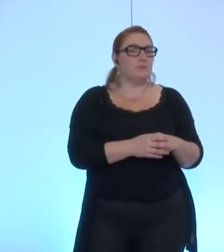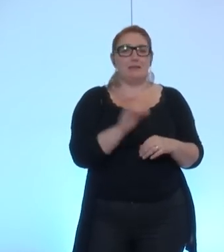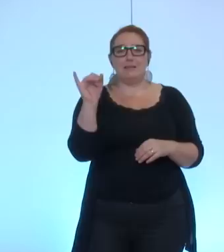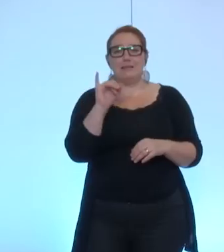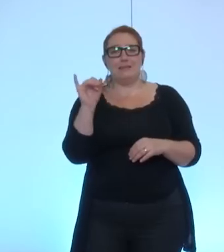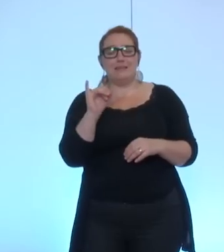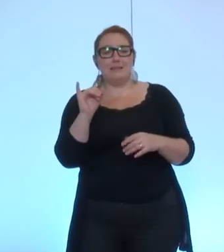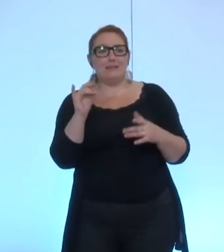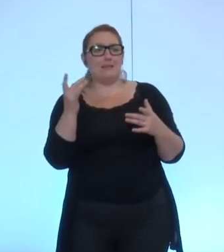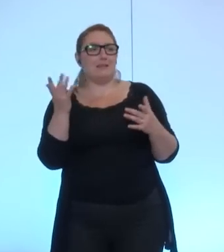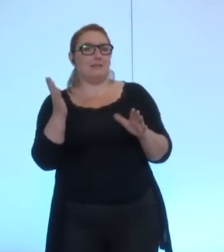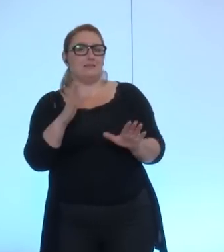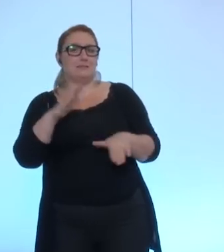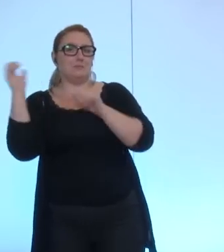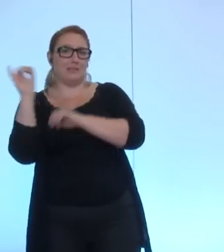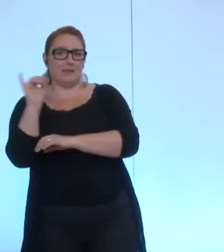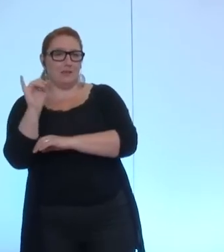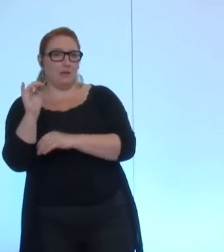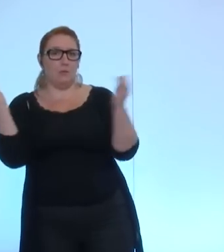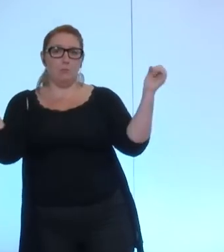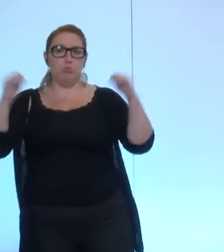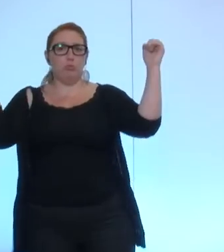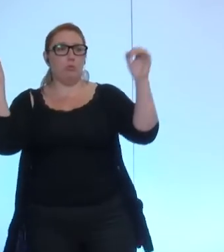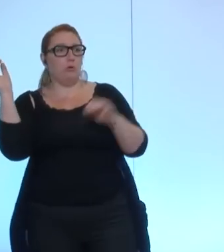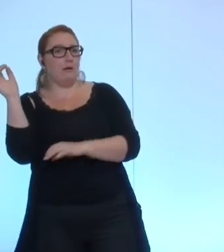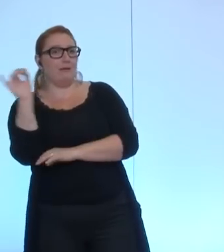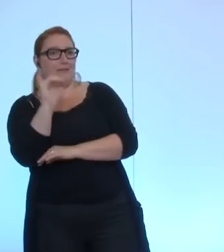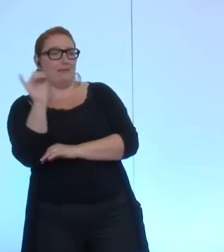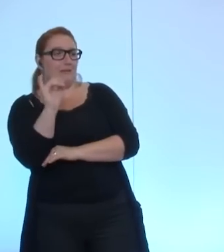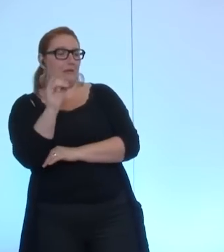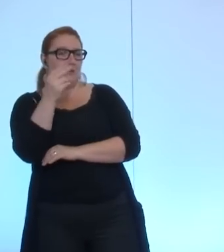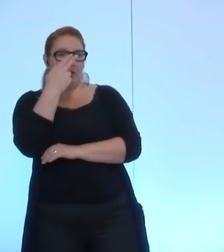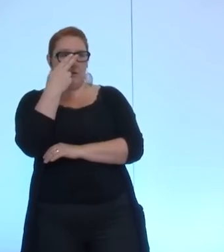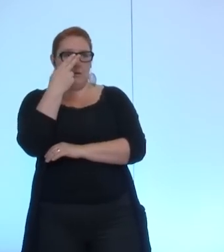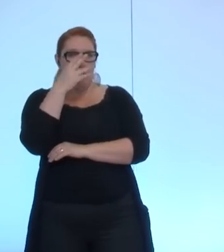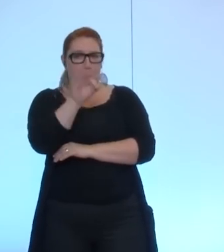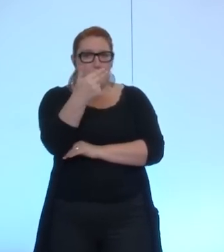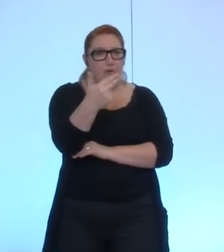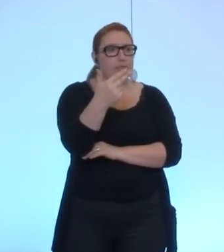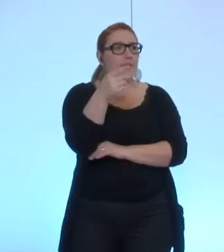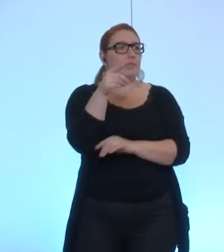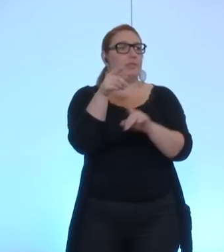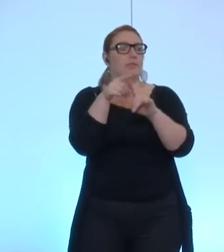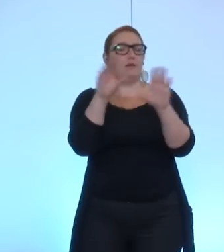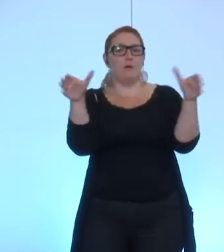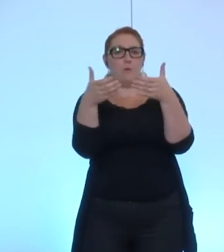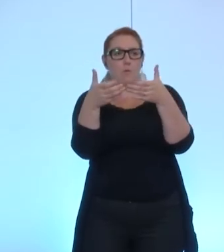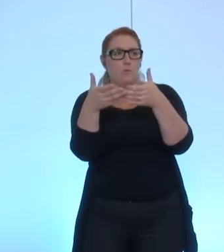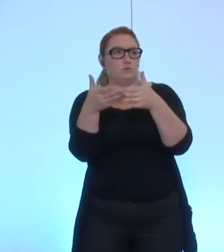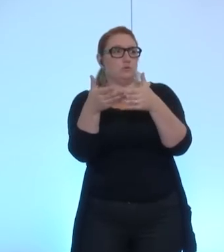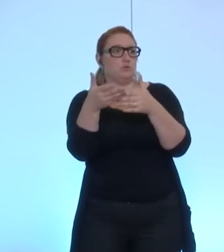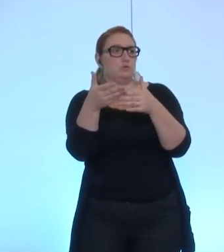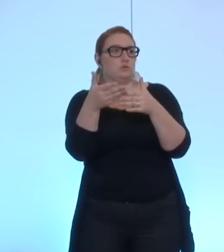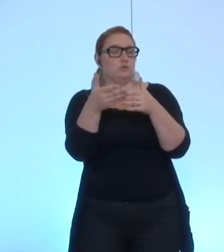s'abstient qui est pour le groupe Front National le groupe de gauche et de progrès le groupe UMP